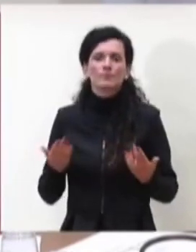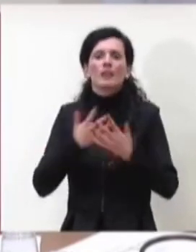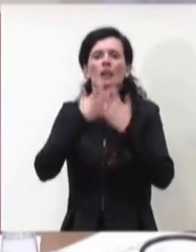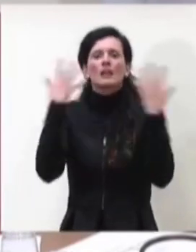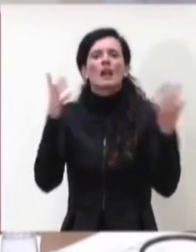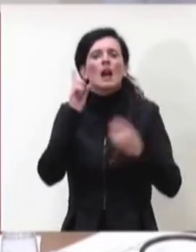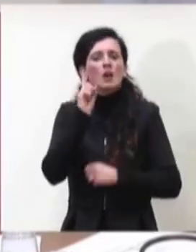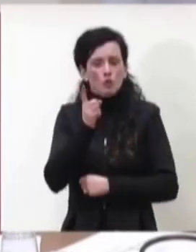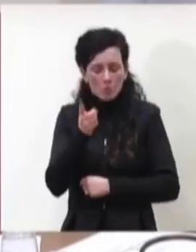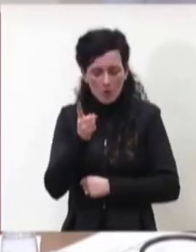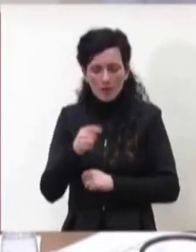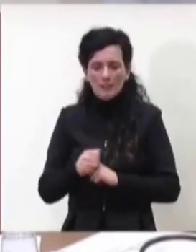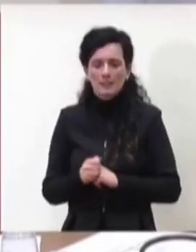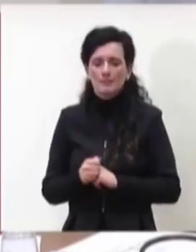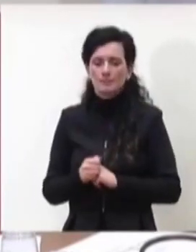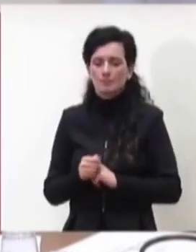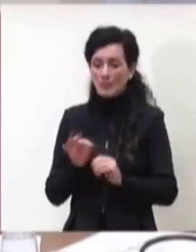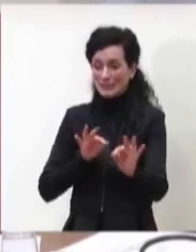piano strategico